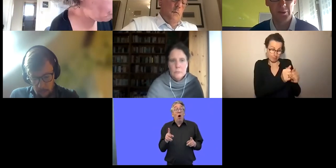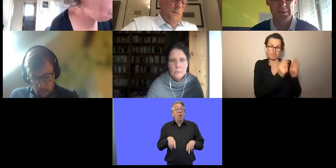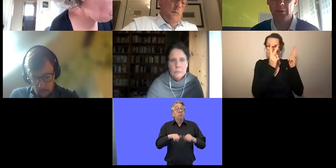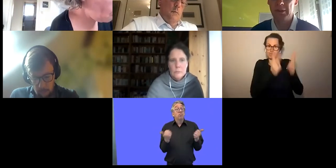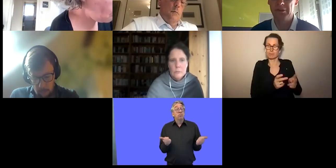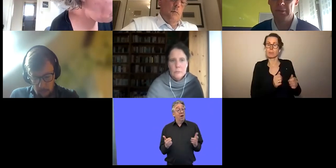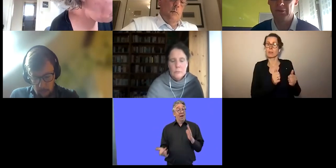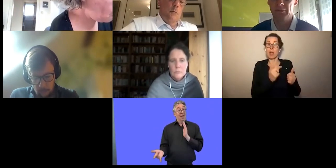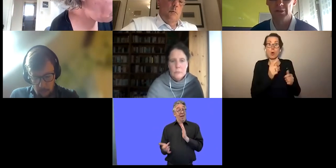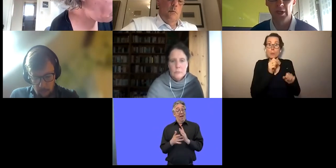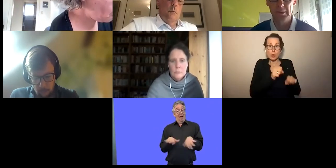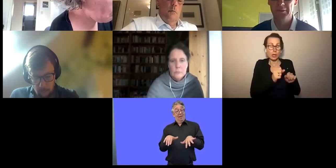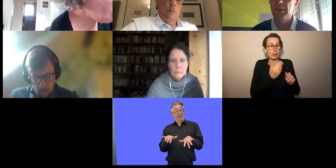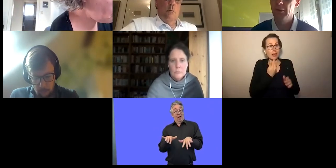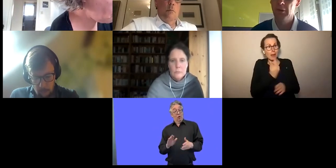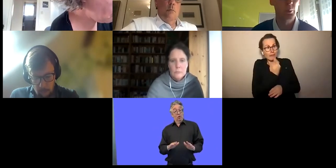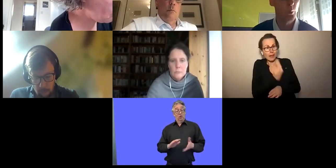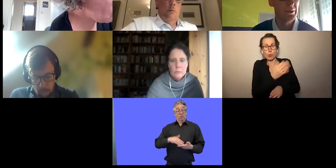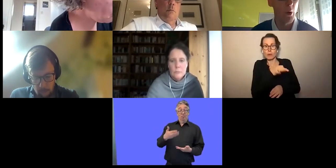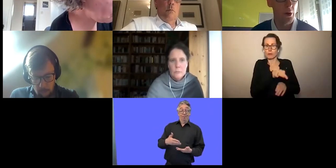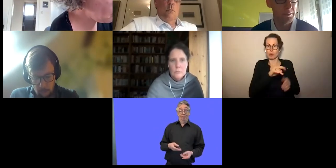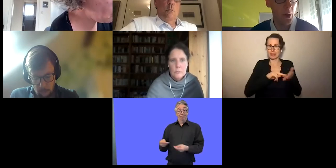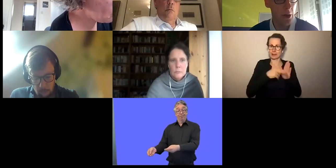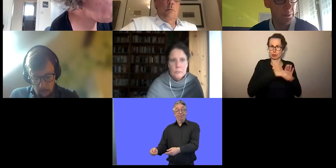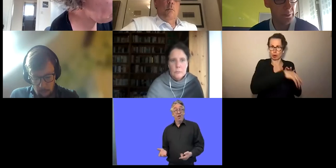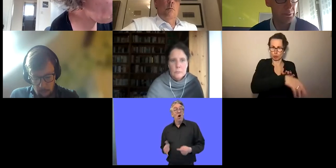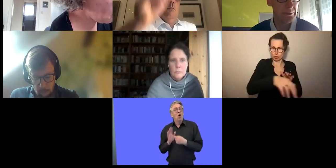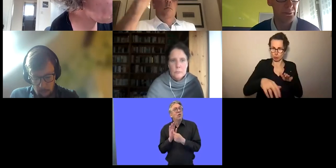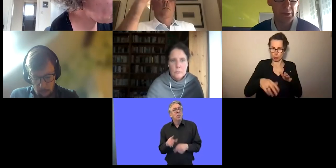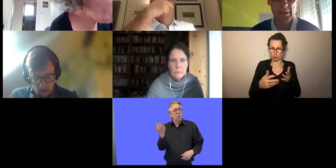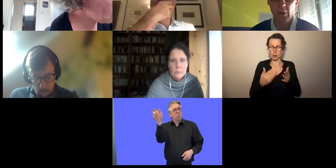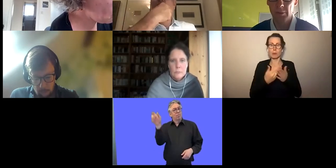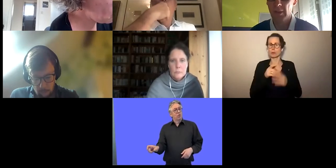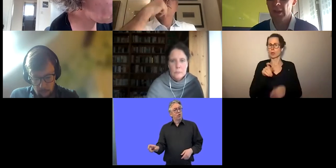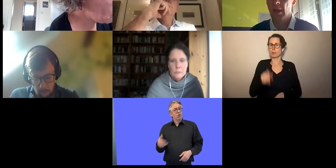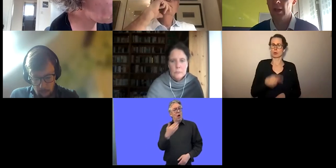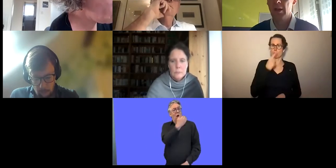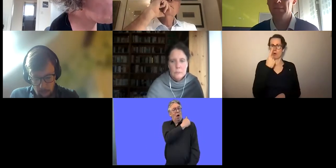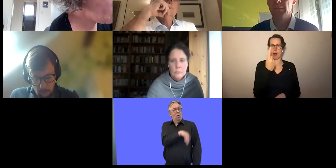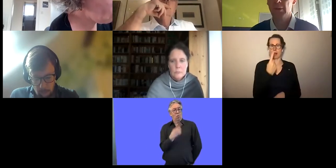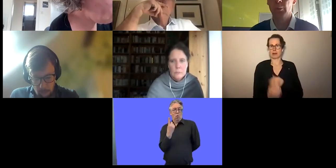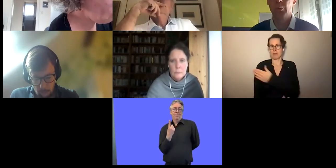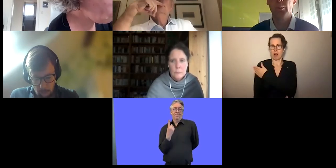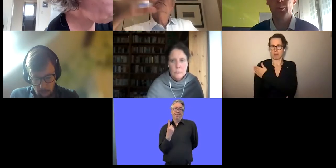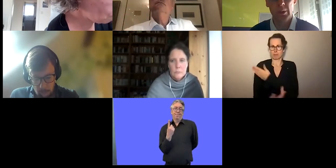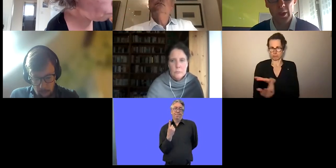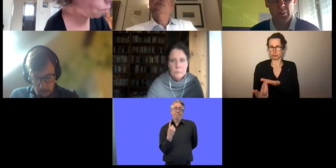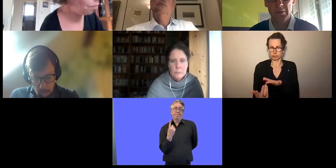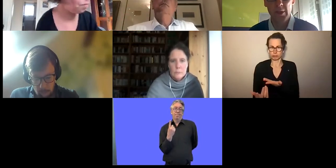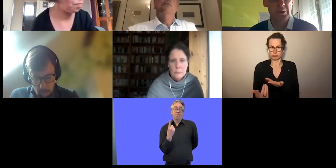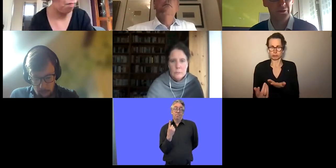auch etwas im technologischen Bereich sein, dass eine Person, die nur einen Arm hat, Beispiel